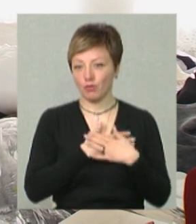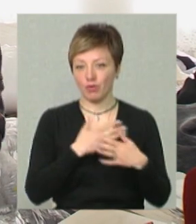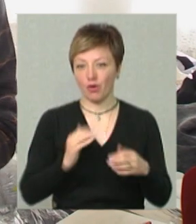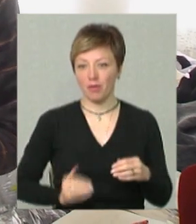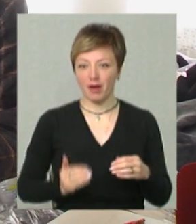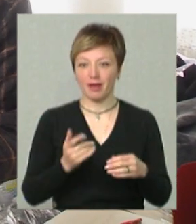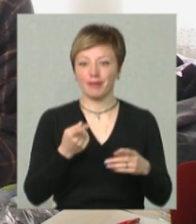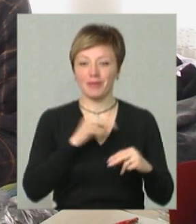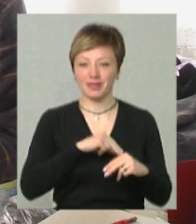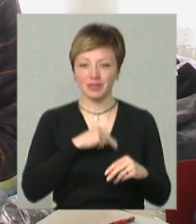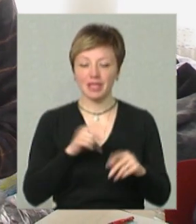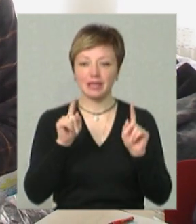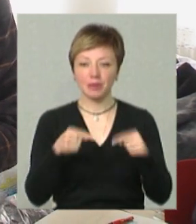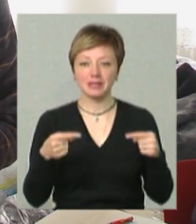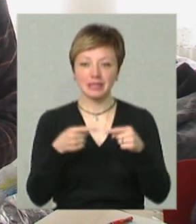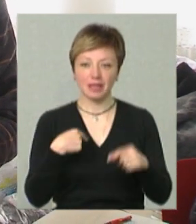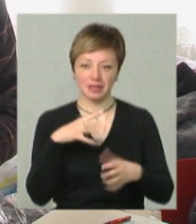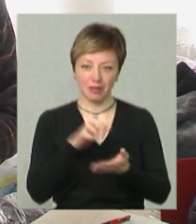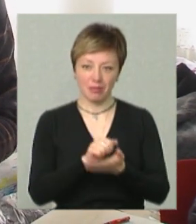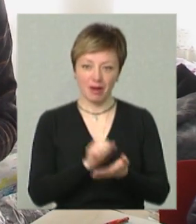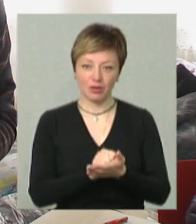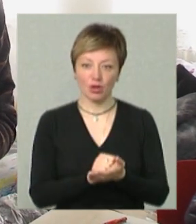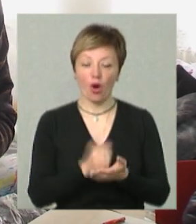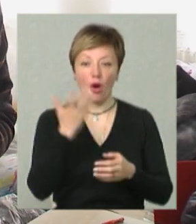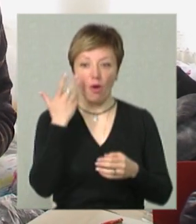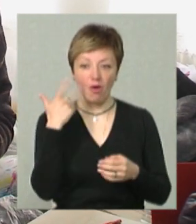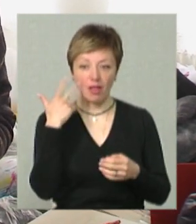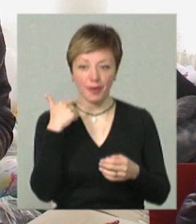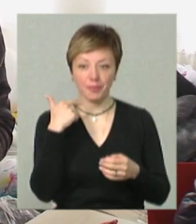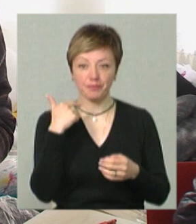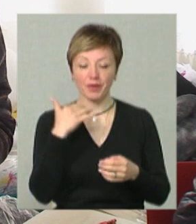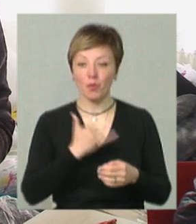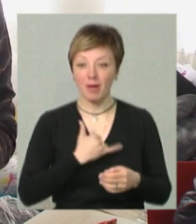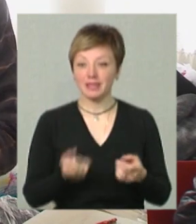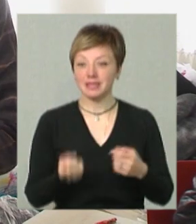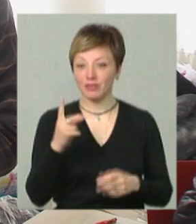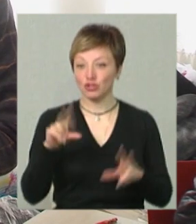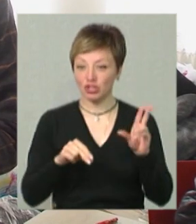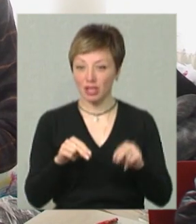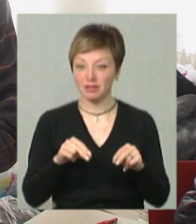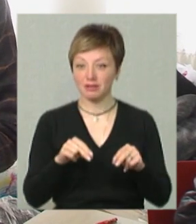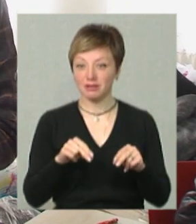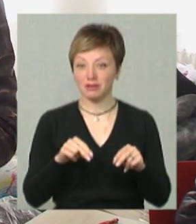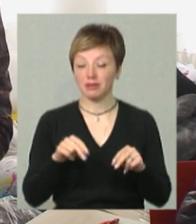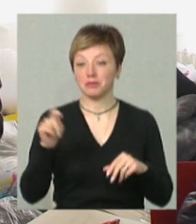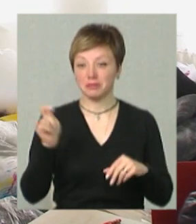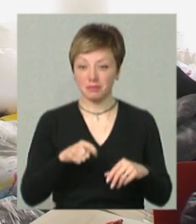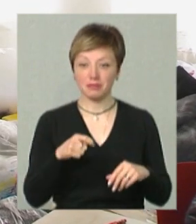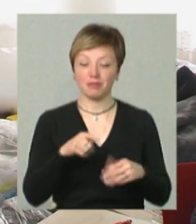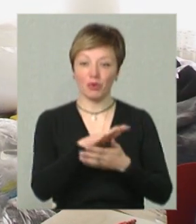саме те, чим я займаюся. Тож коли в мене з'явився шанс поїхати та